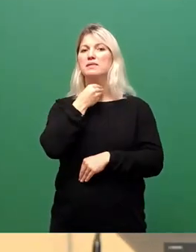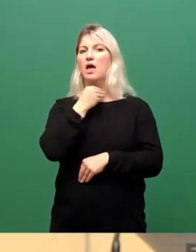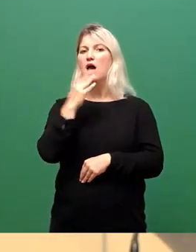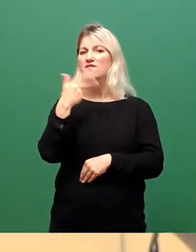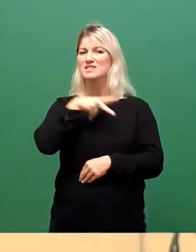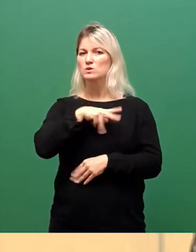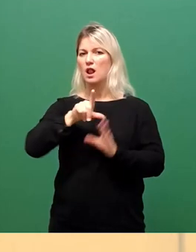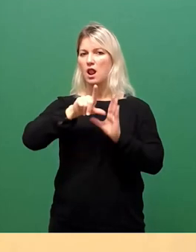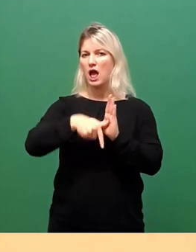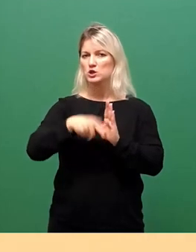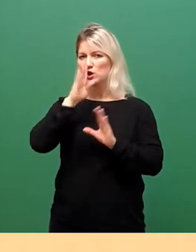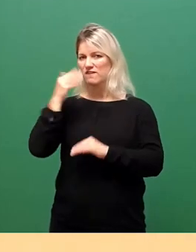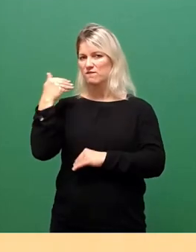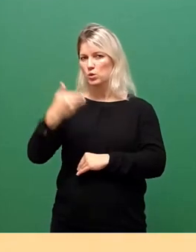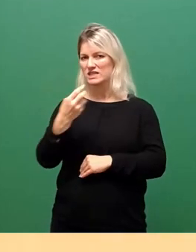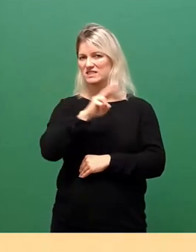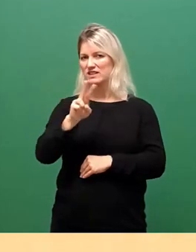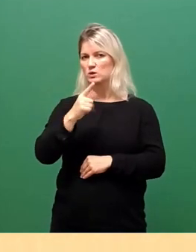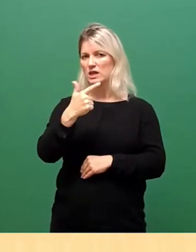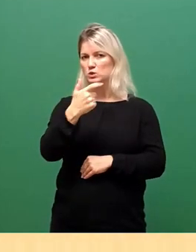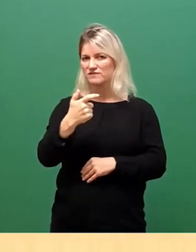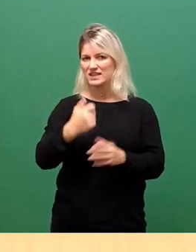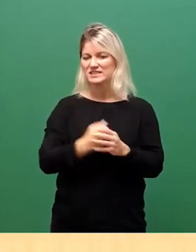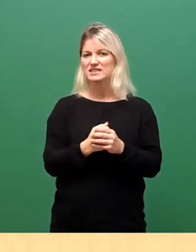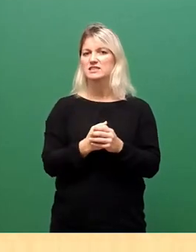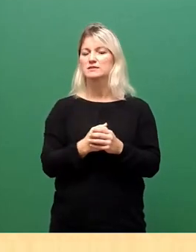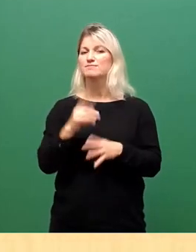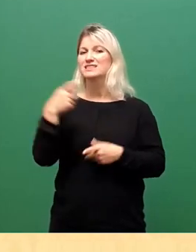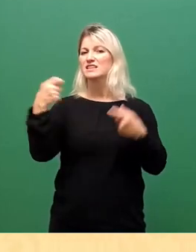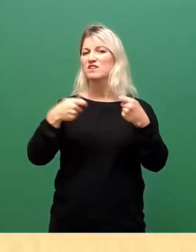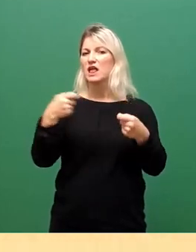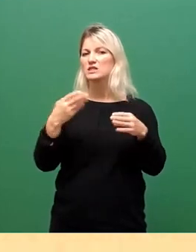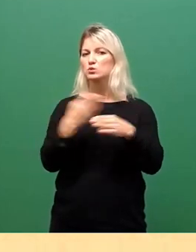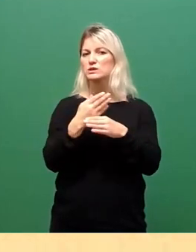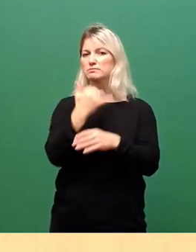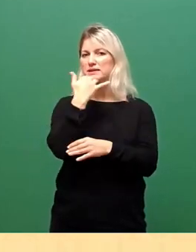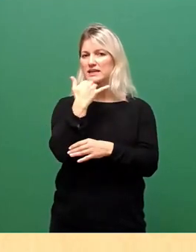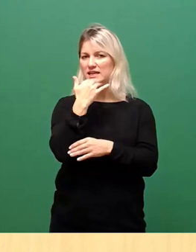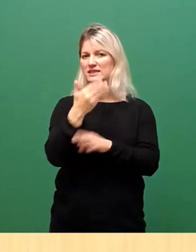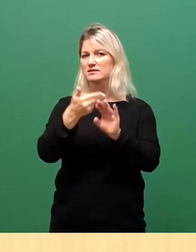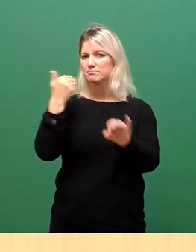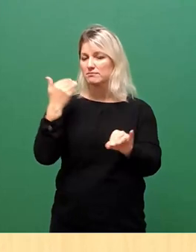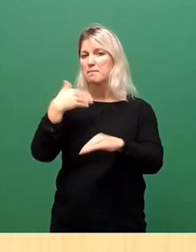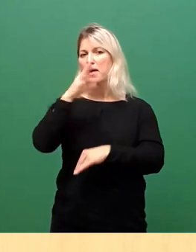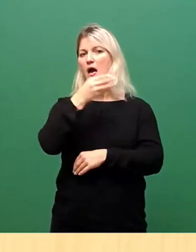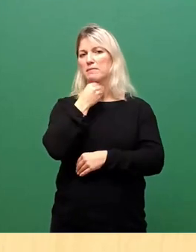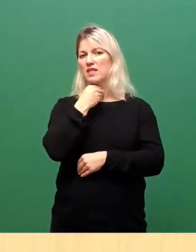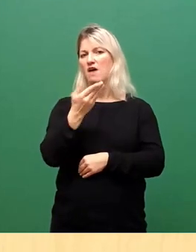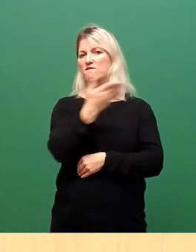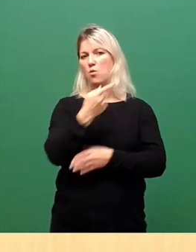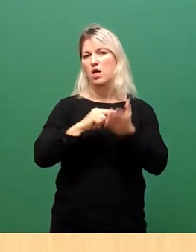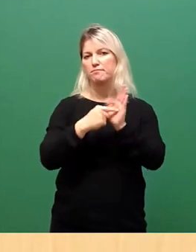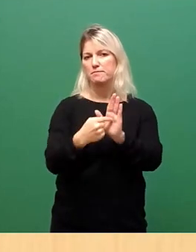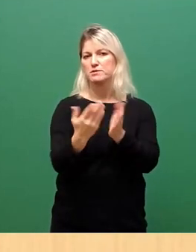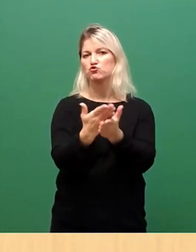2021. Im Rahmen des Finanzzwischenberichtes hatten wir Ihnen diese Mehrbedarfe angezeigt. Zum einen,